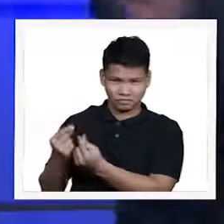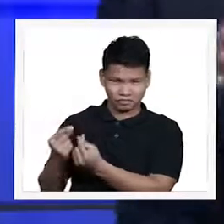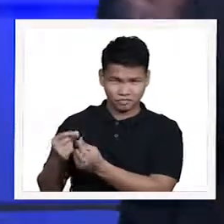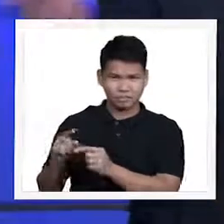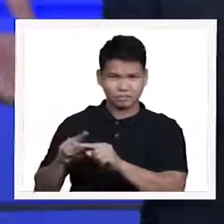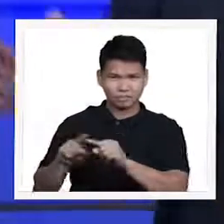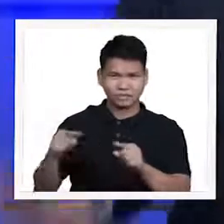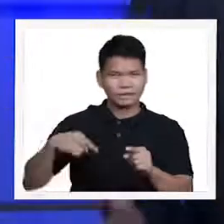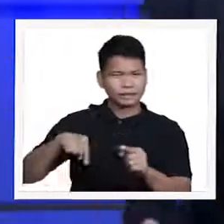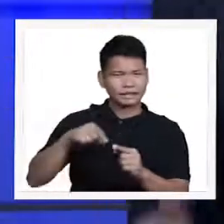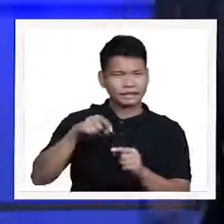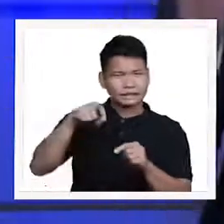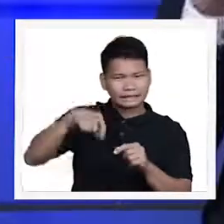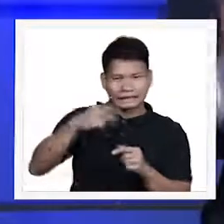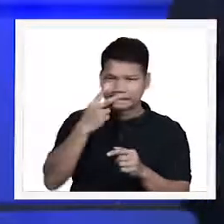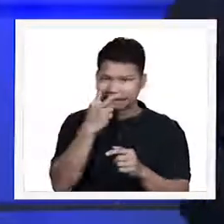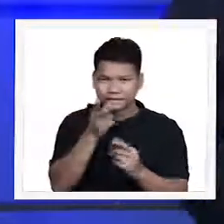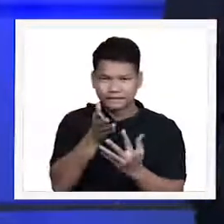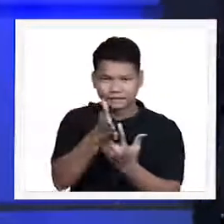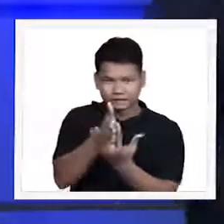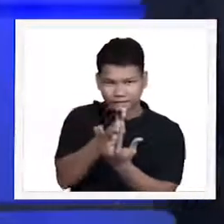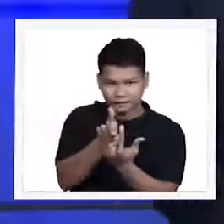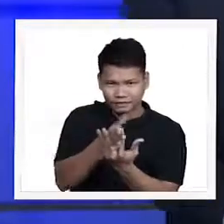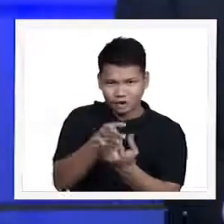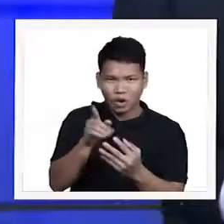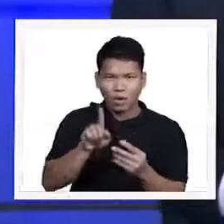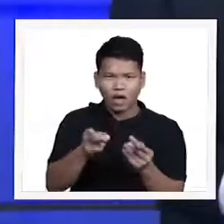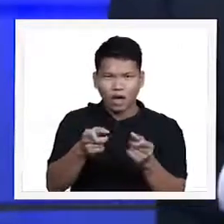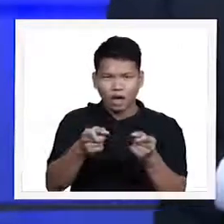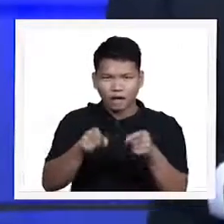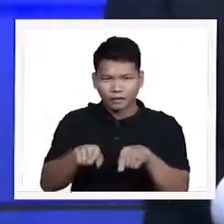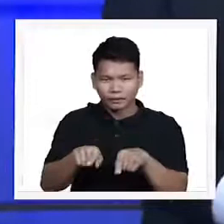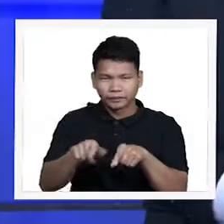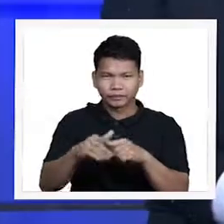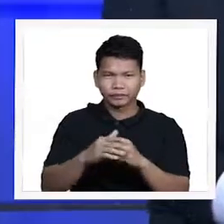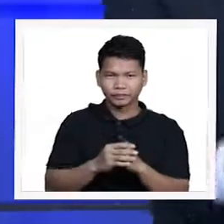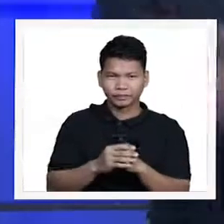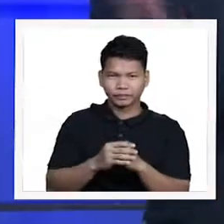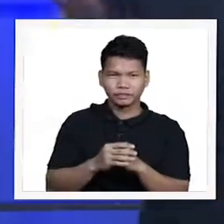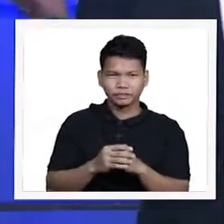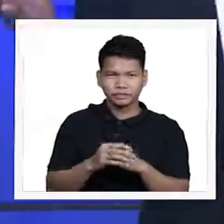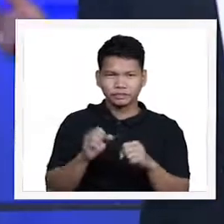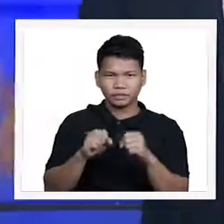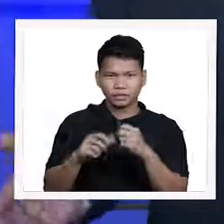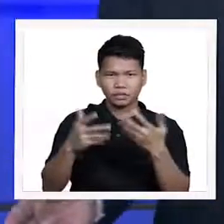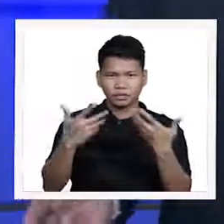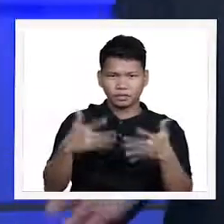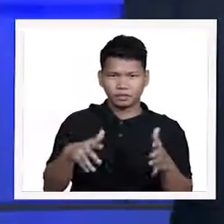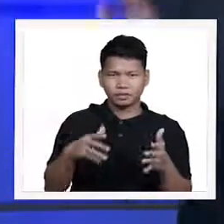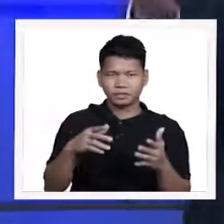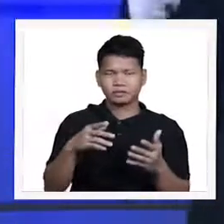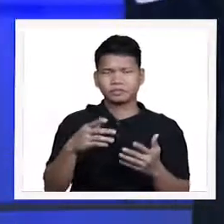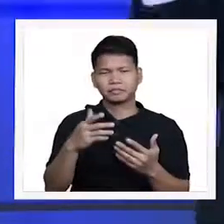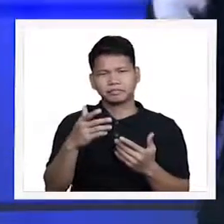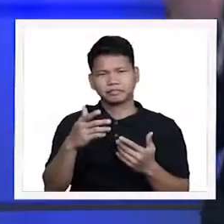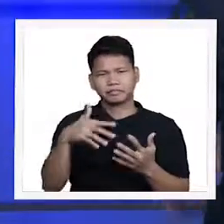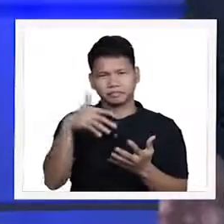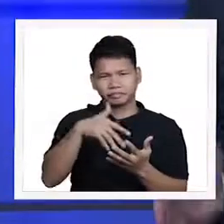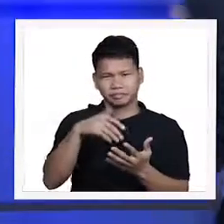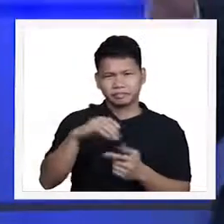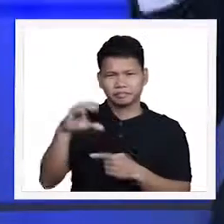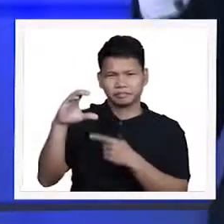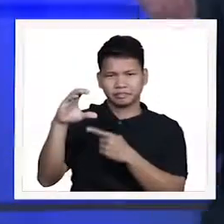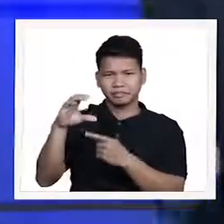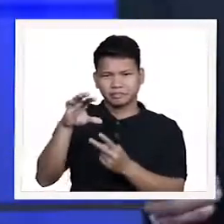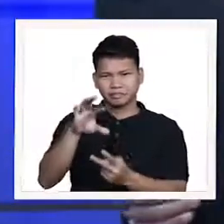mga pangyayari in between mga minamahal na mga kapatid. Na pag-aaralan na po natin ang letter